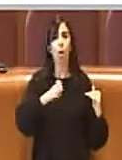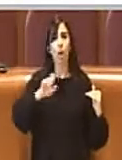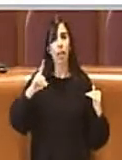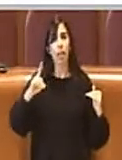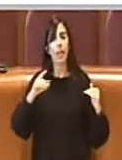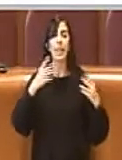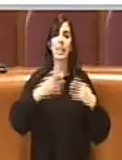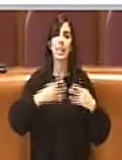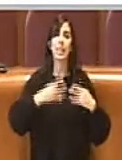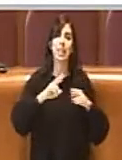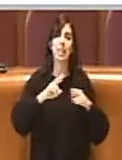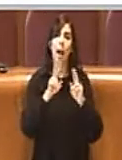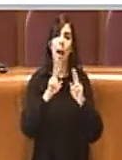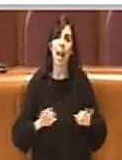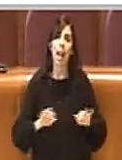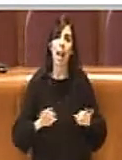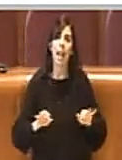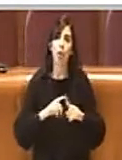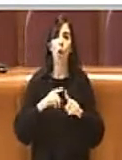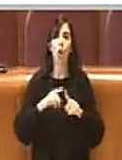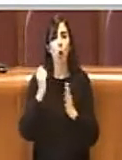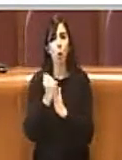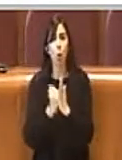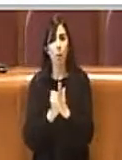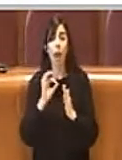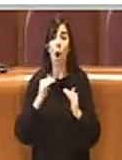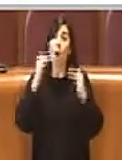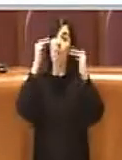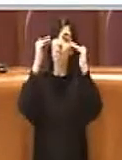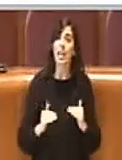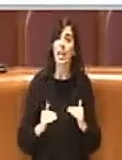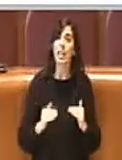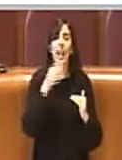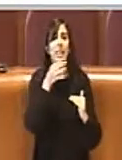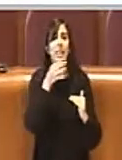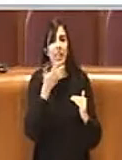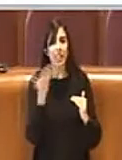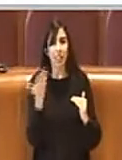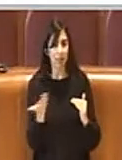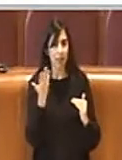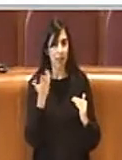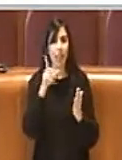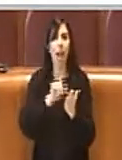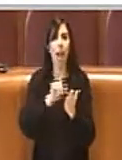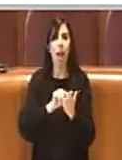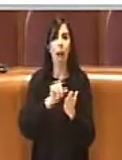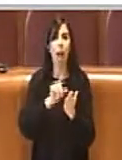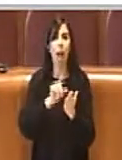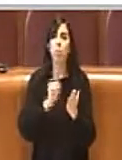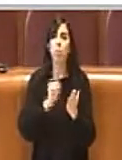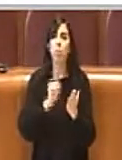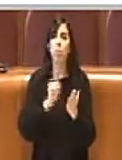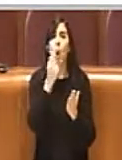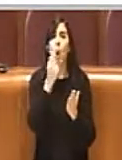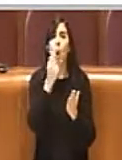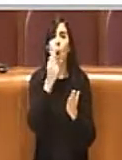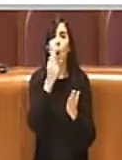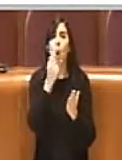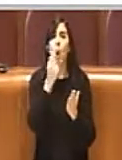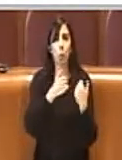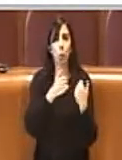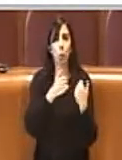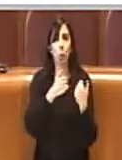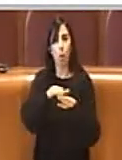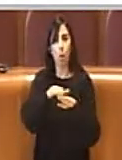documentale che utilizzato da tutti verticale magari un applicativo che un singolo eh una singola struttura utilizza. Trendo conto ovviamente